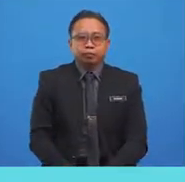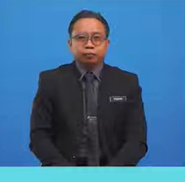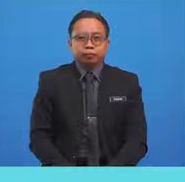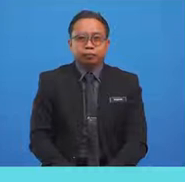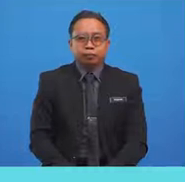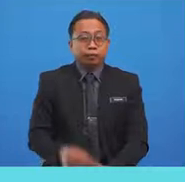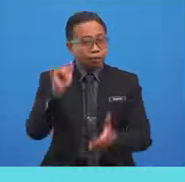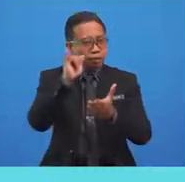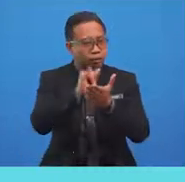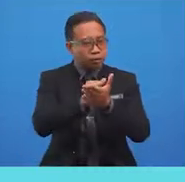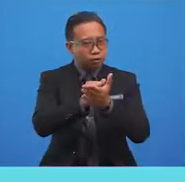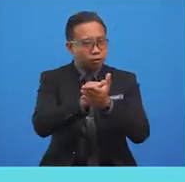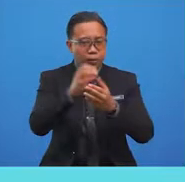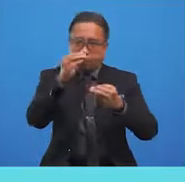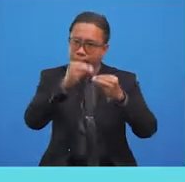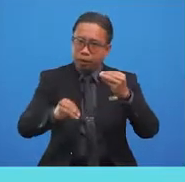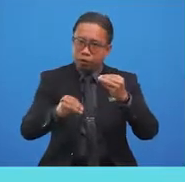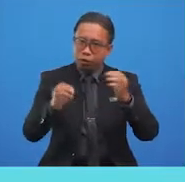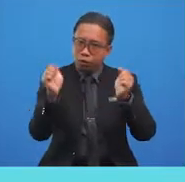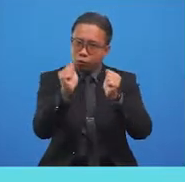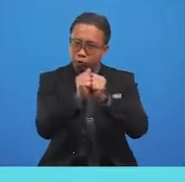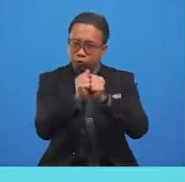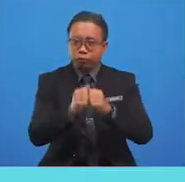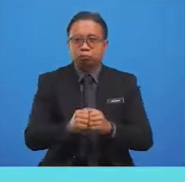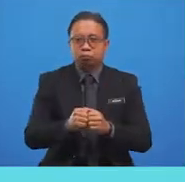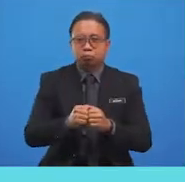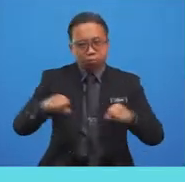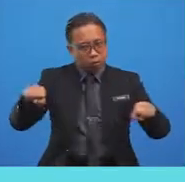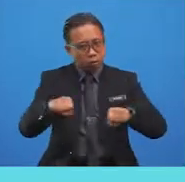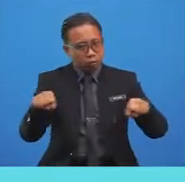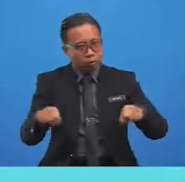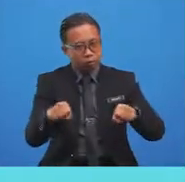This should match with, um, cook.